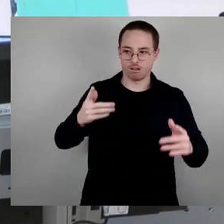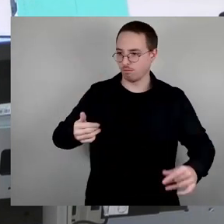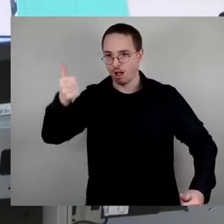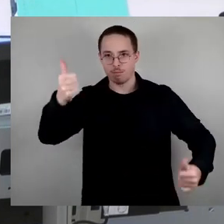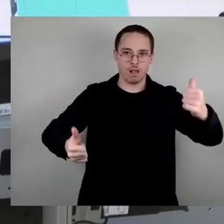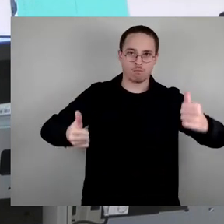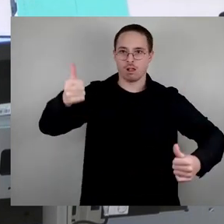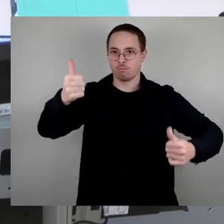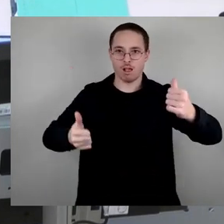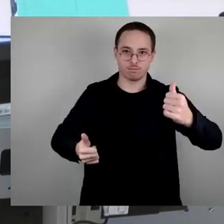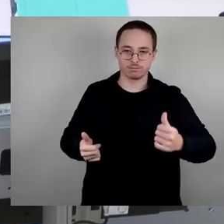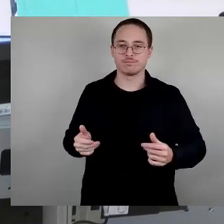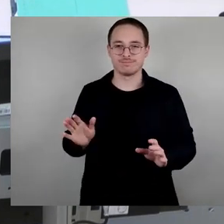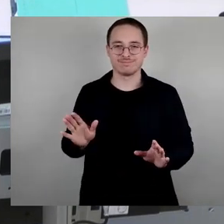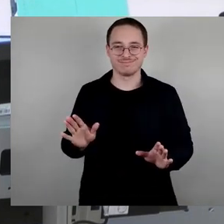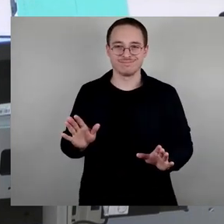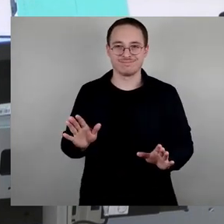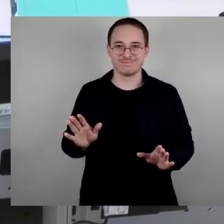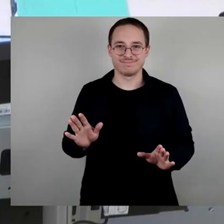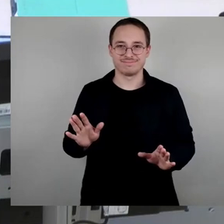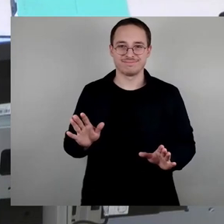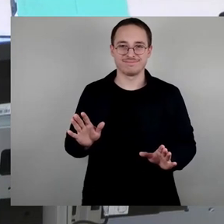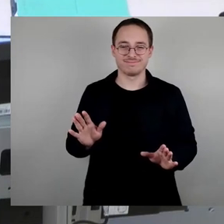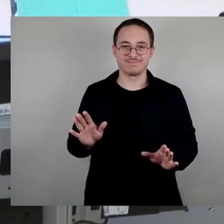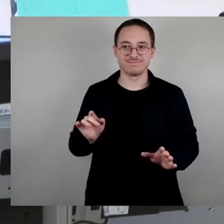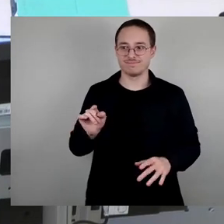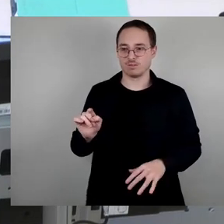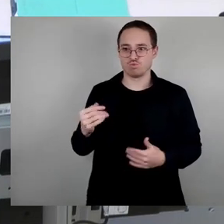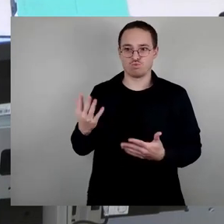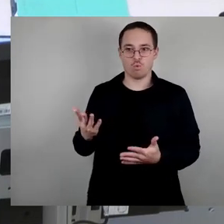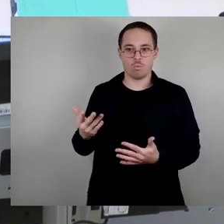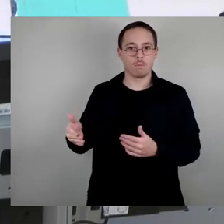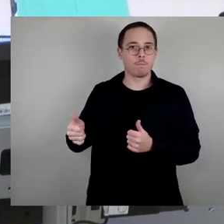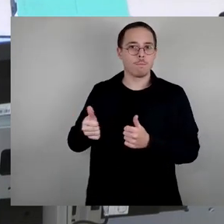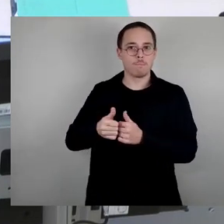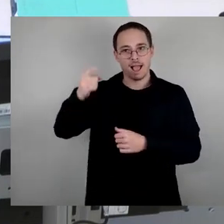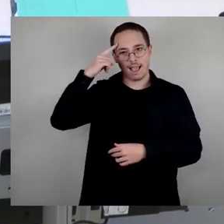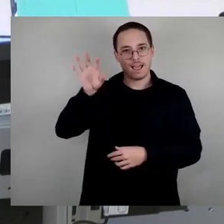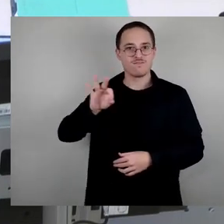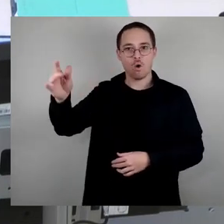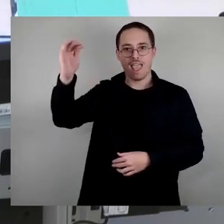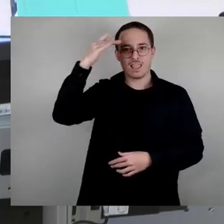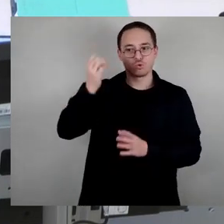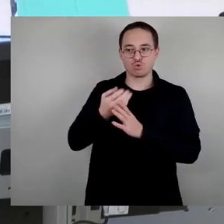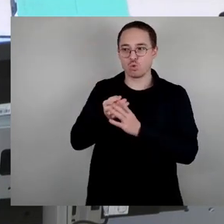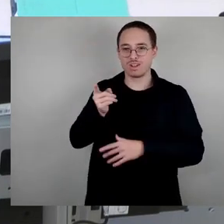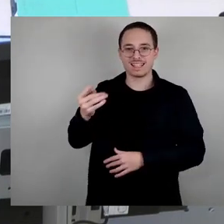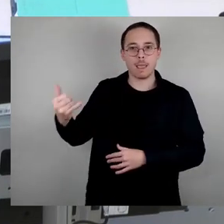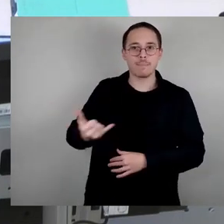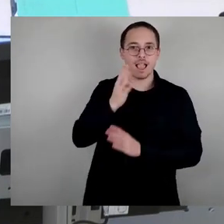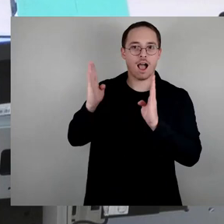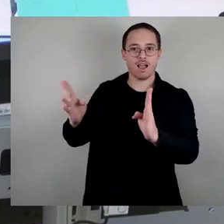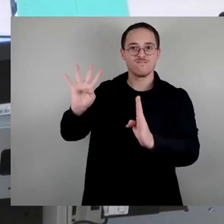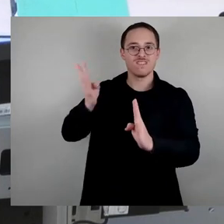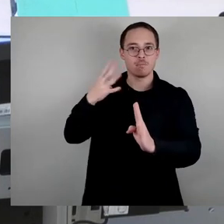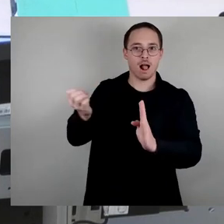da jetzt was draus zu machen, das ist natürlich nicht zu halten. Der Beirat für Erinnerungskulturen tagt viermal im Jahr, jetzt noch einmal bis zur